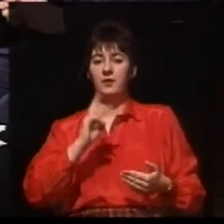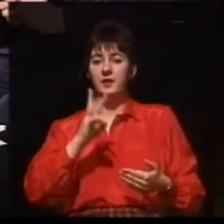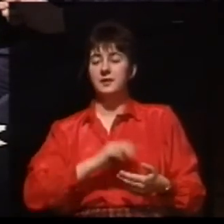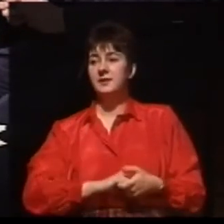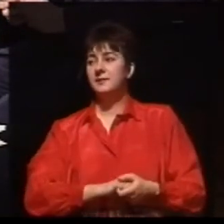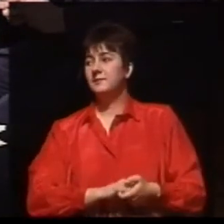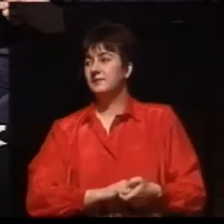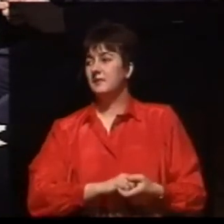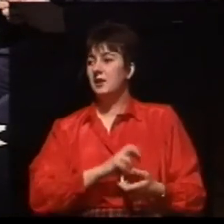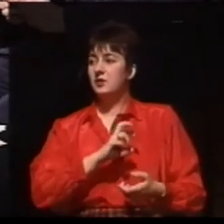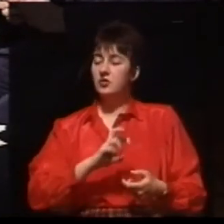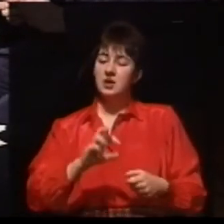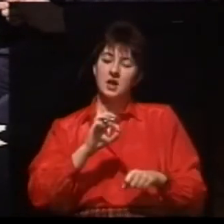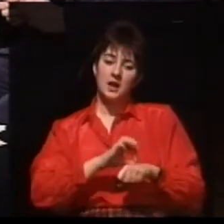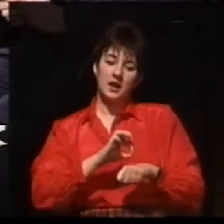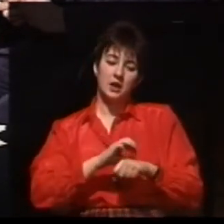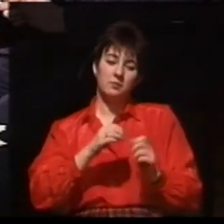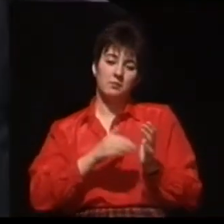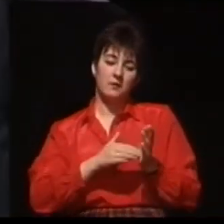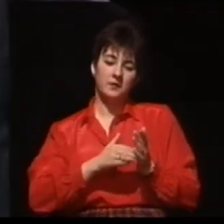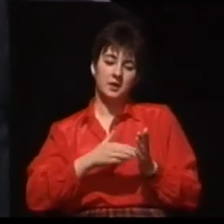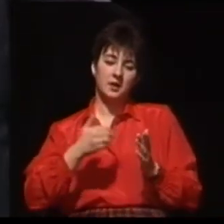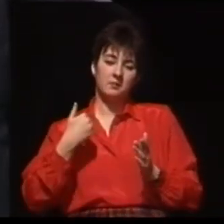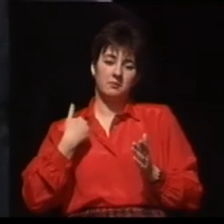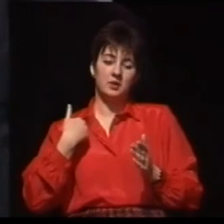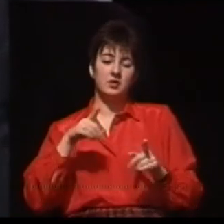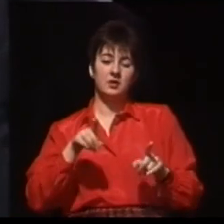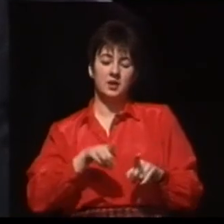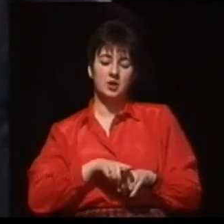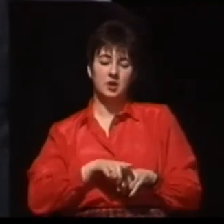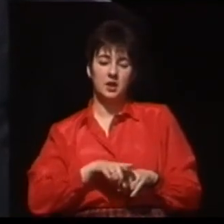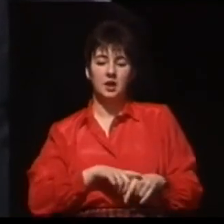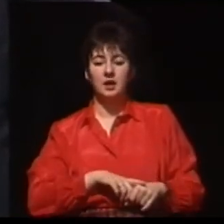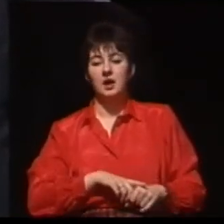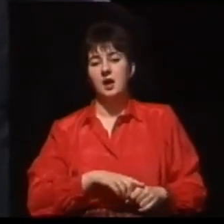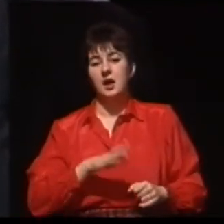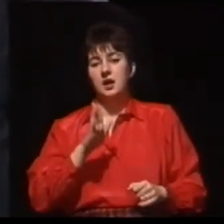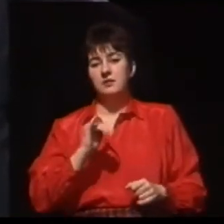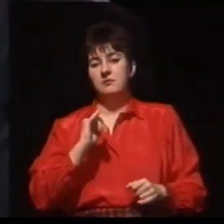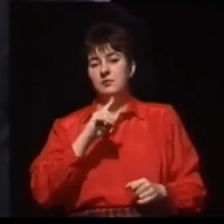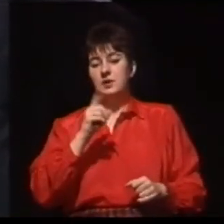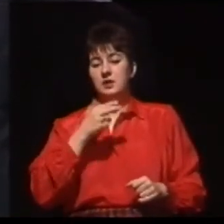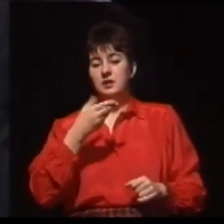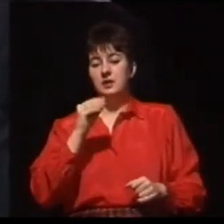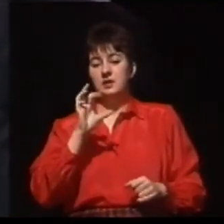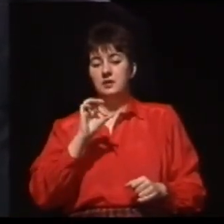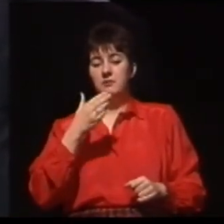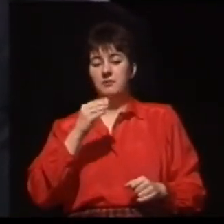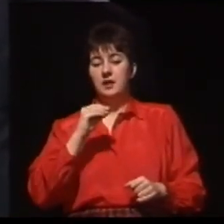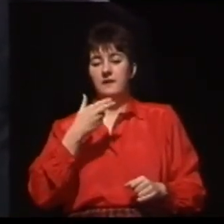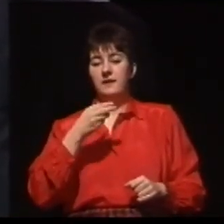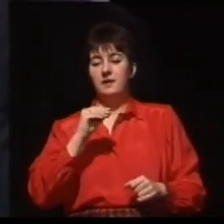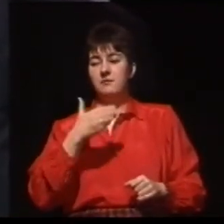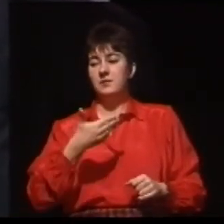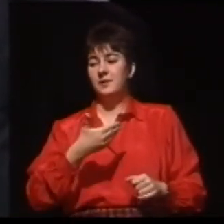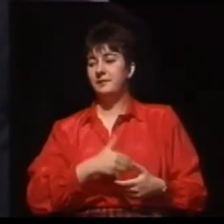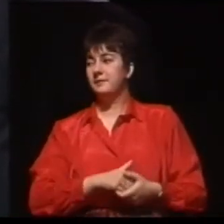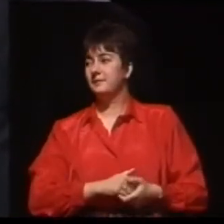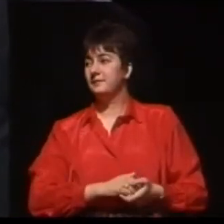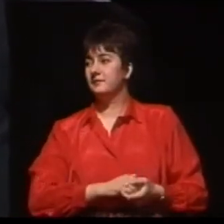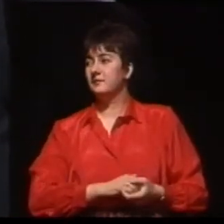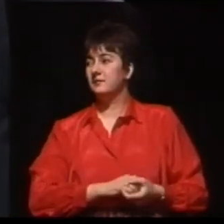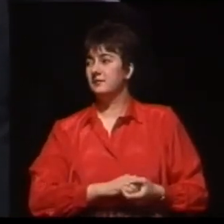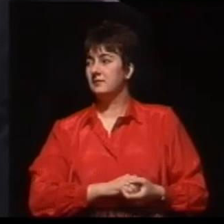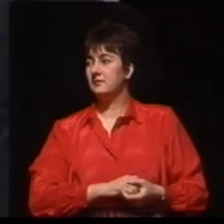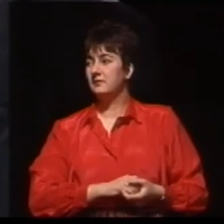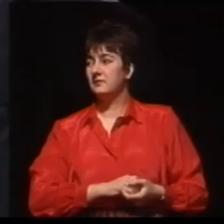przedsiębiorcę, menedżera? Czy siebie Pan postrzega w którejś z tych dwóch ról? Ja podejrzewam, że jestem odbierany